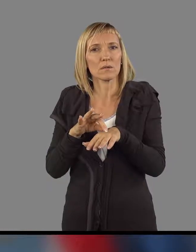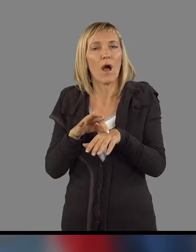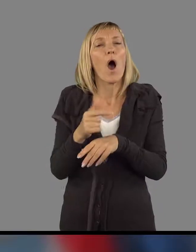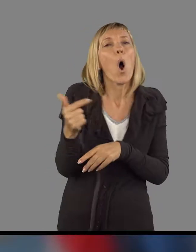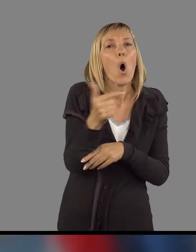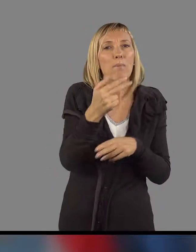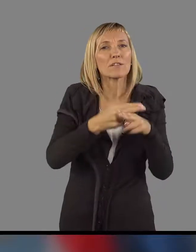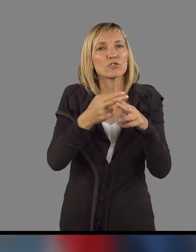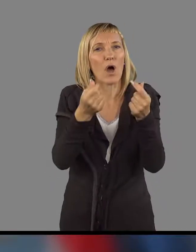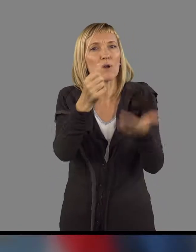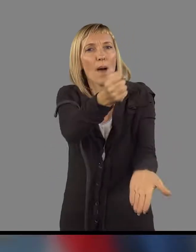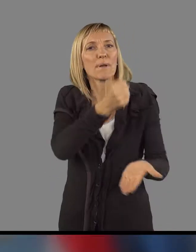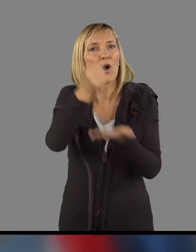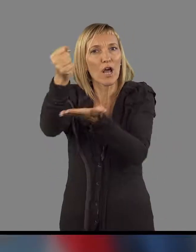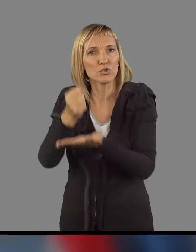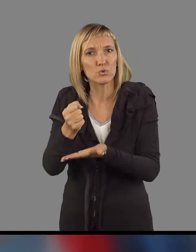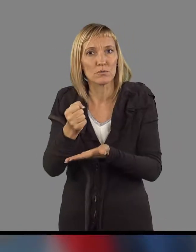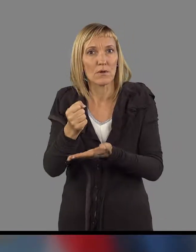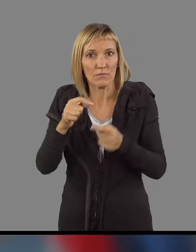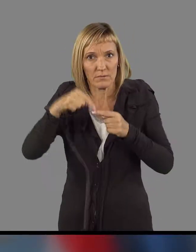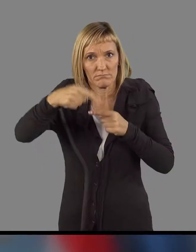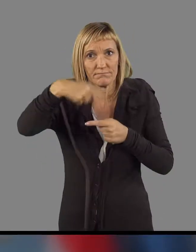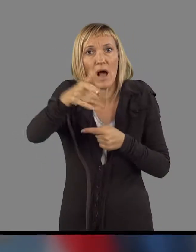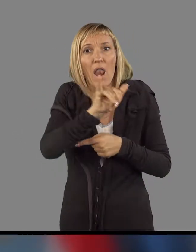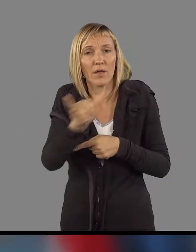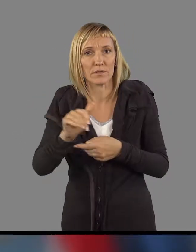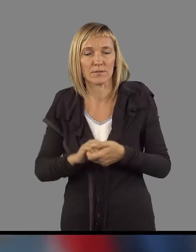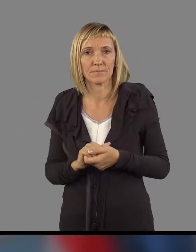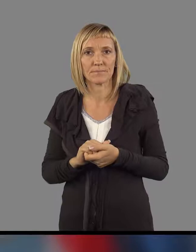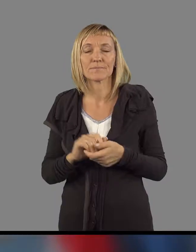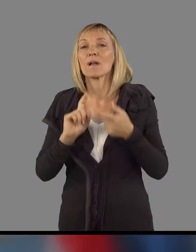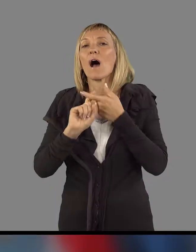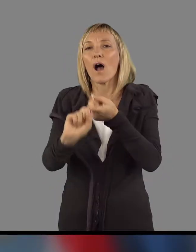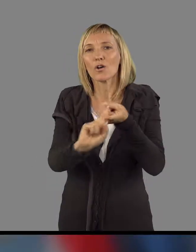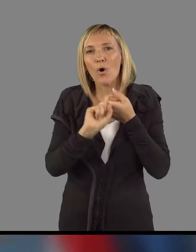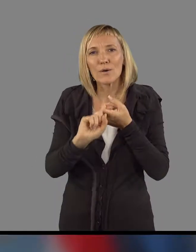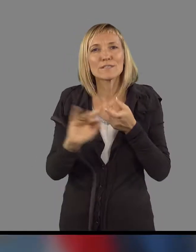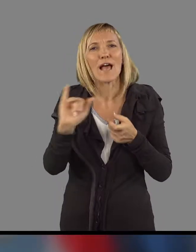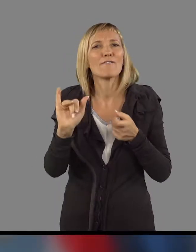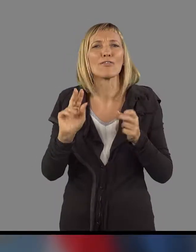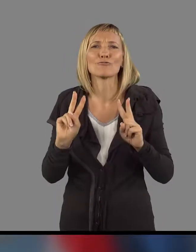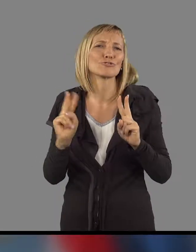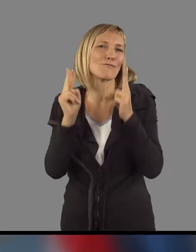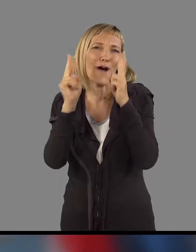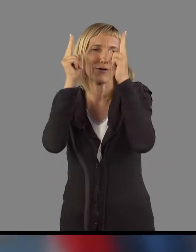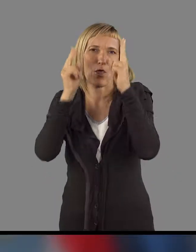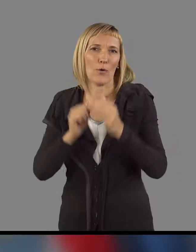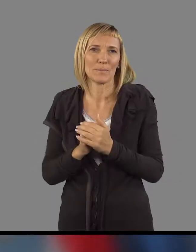proračuna v prihodnih dveh letih v praksi? Hvala ne pa. Ja, koalicije so vedno pestre,